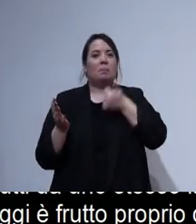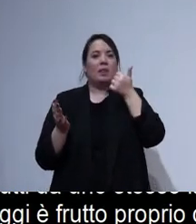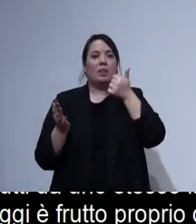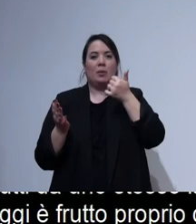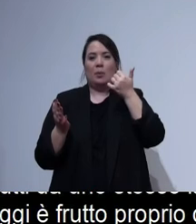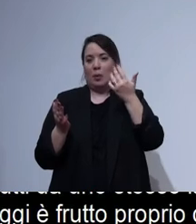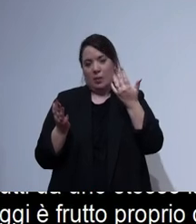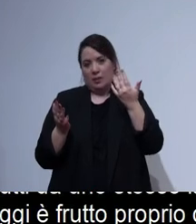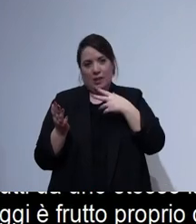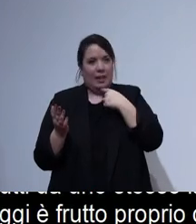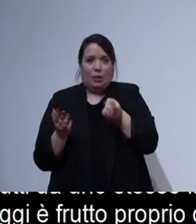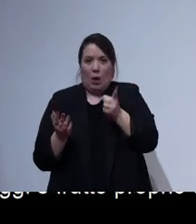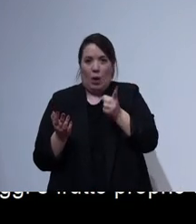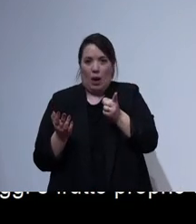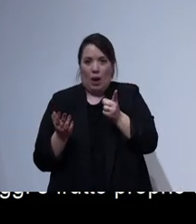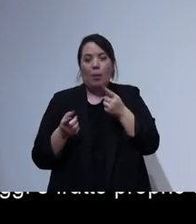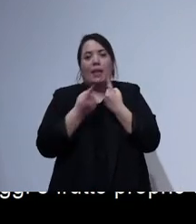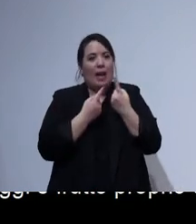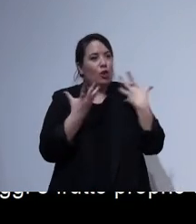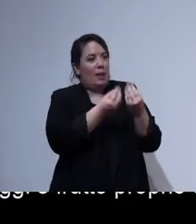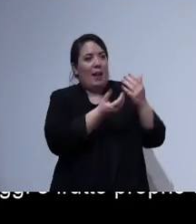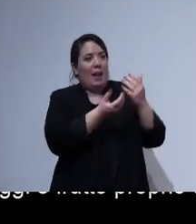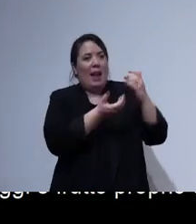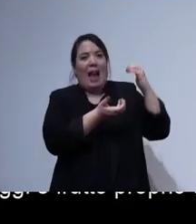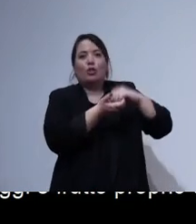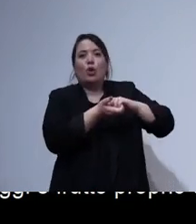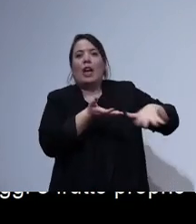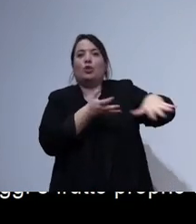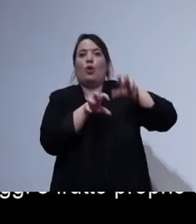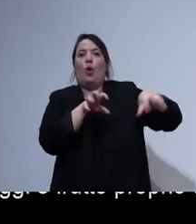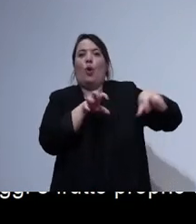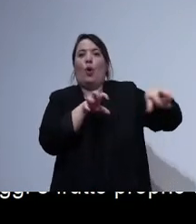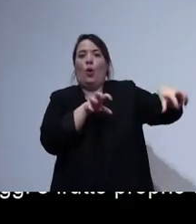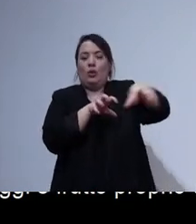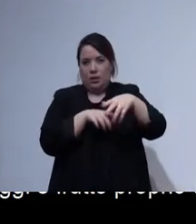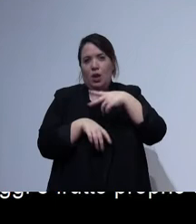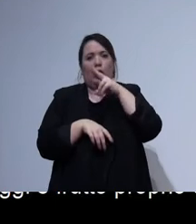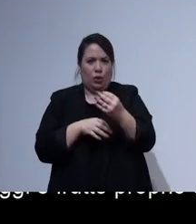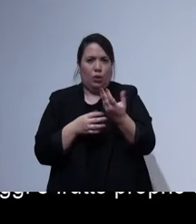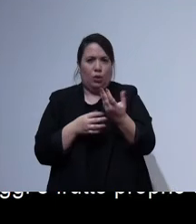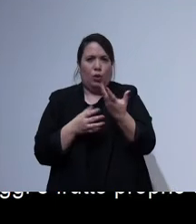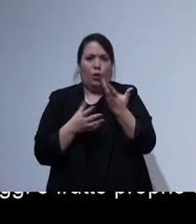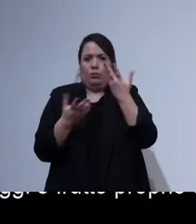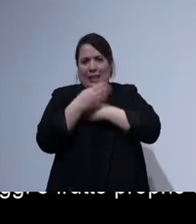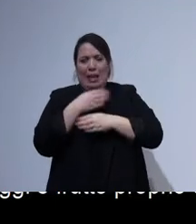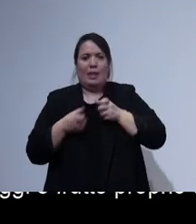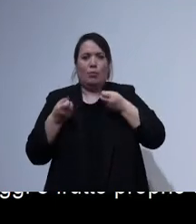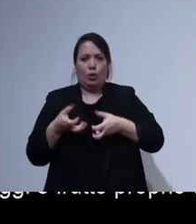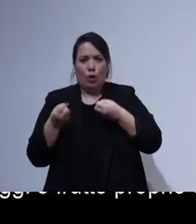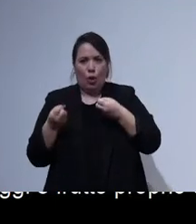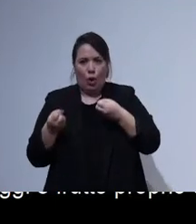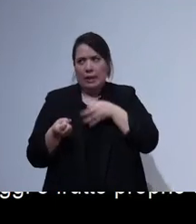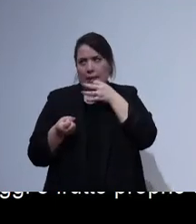il dialogo con le associazioni vi ho parlato molto di disabilità motoria questo non vuol dire che non